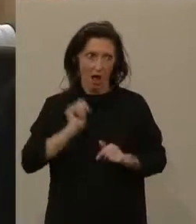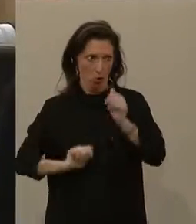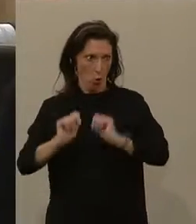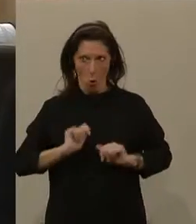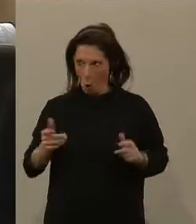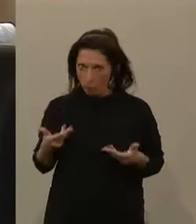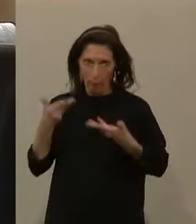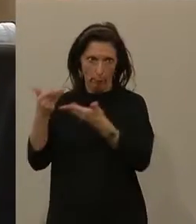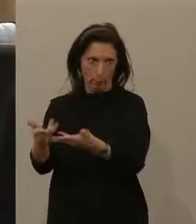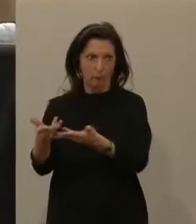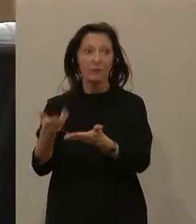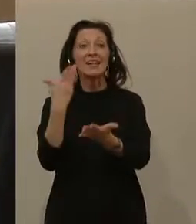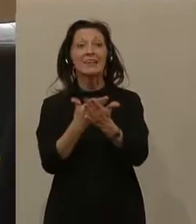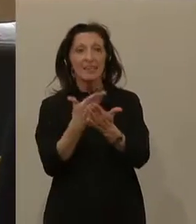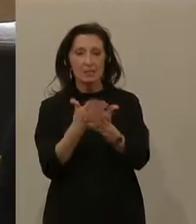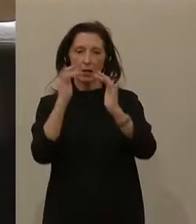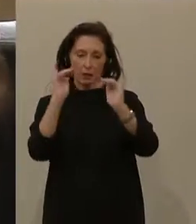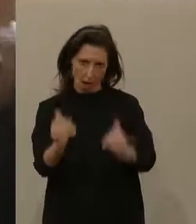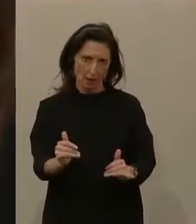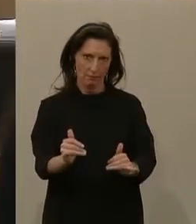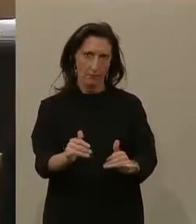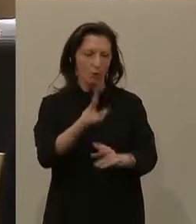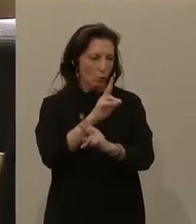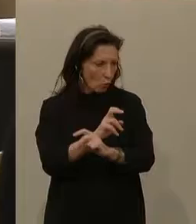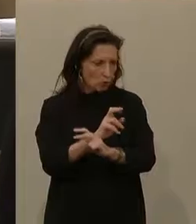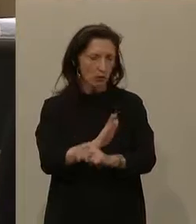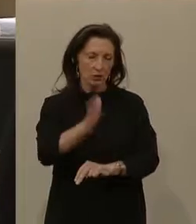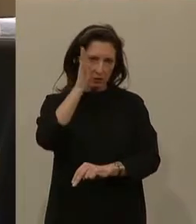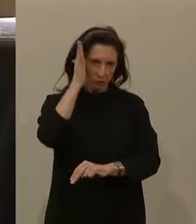ja, wir werden Österreich auf einen neuen Weg führen.